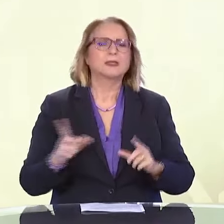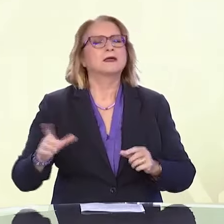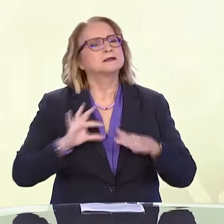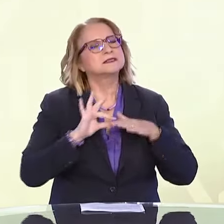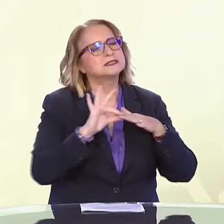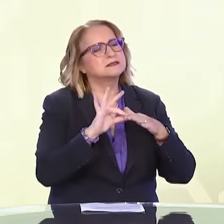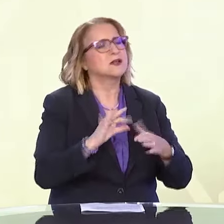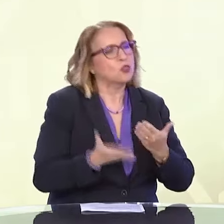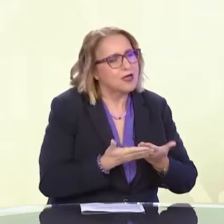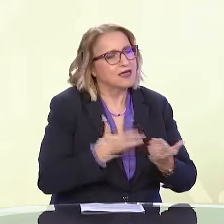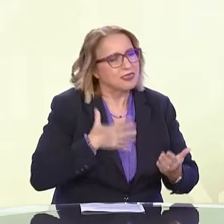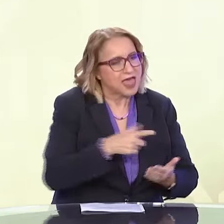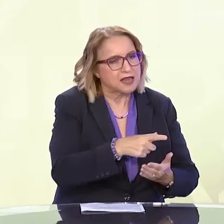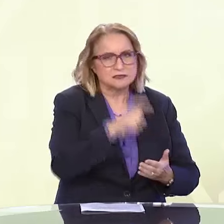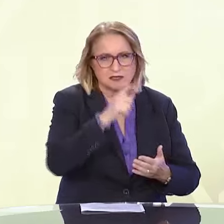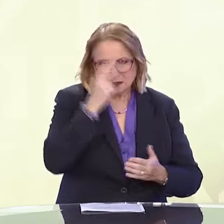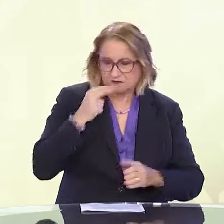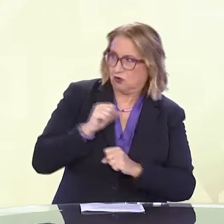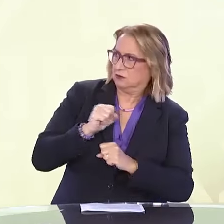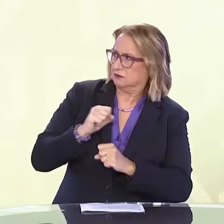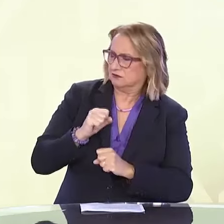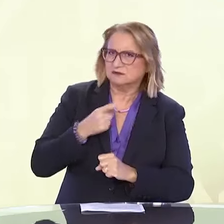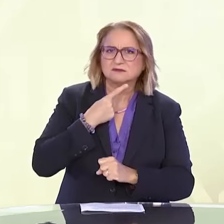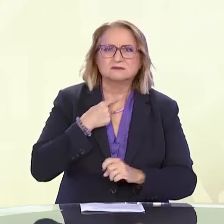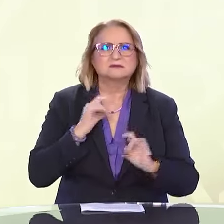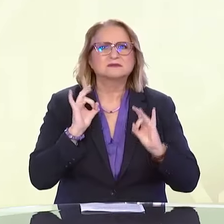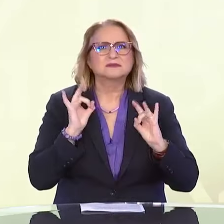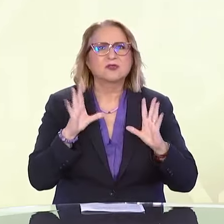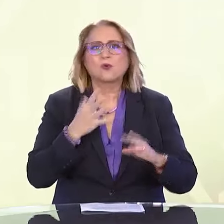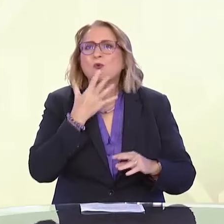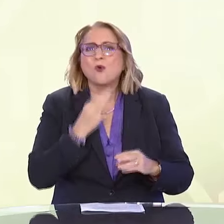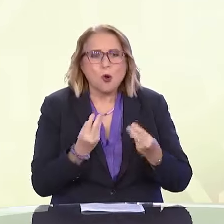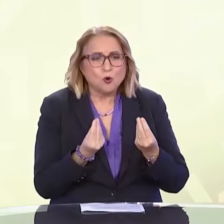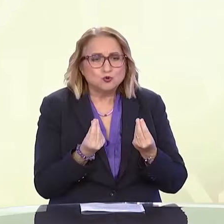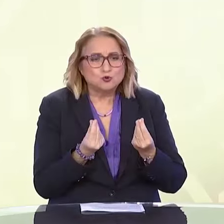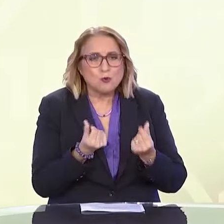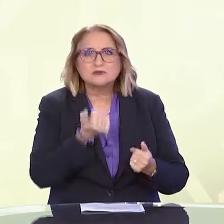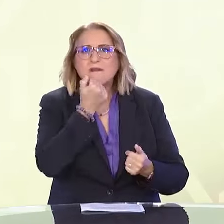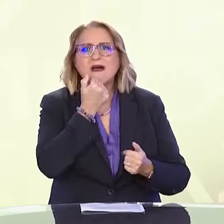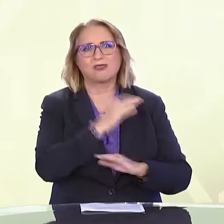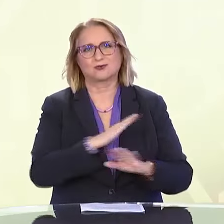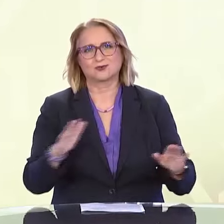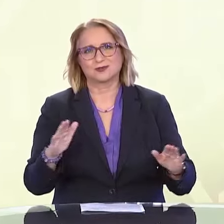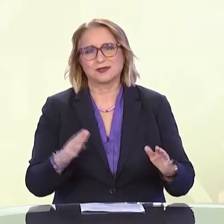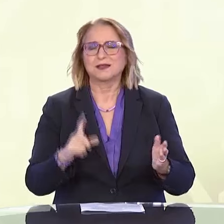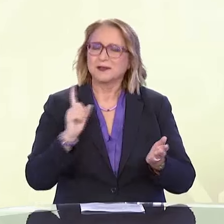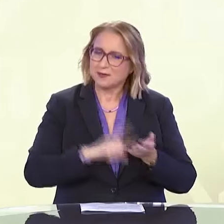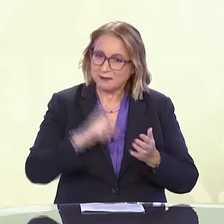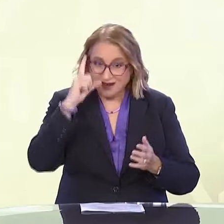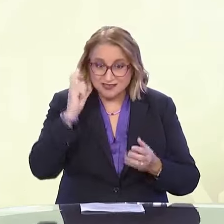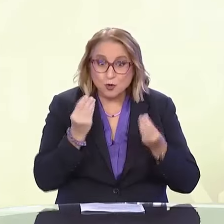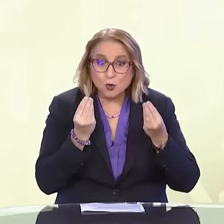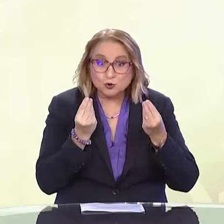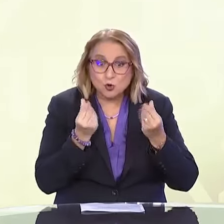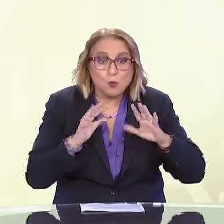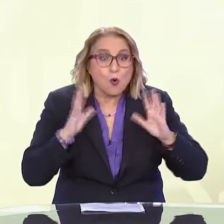βοηθάει αλλά φέρνει σε δύσκολη θέση το συμπολίτη του. Ας δούμε όμως σε ποιες περιπτώσεις και με ποιο τρόπο μπορούμε να φανούμε χρήσιμοι